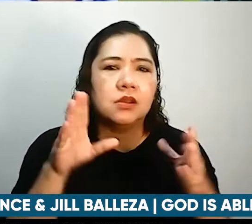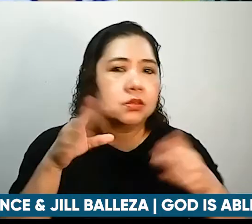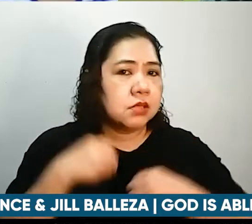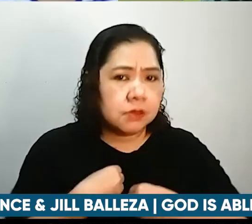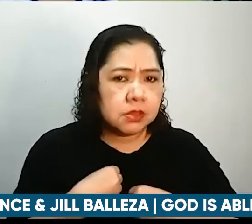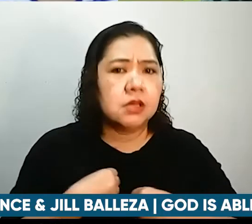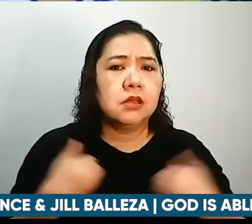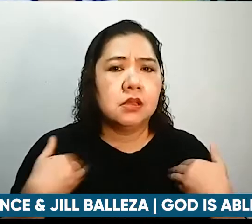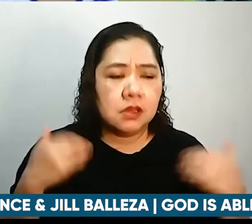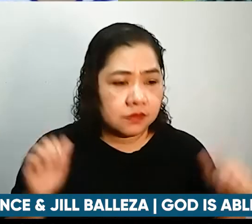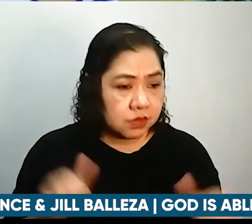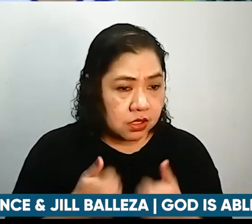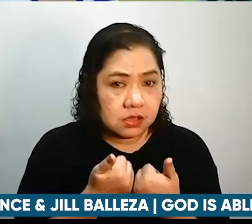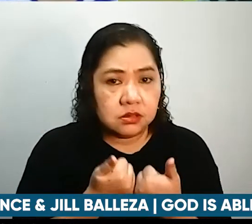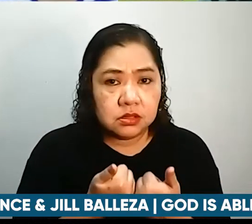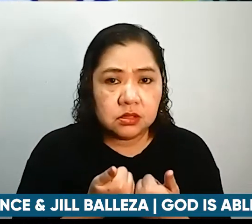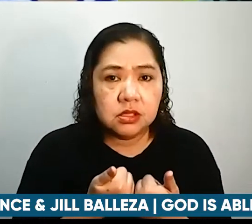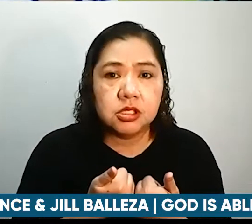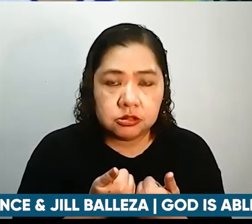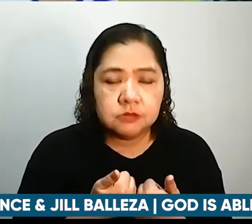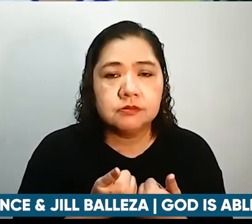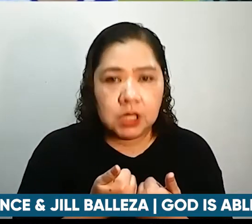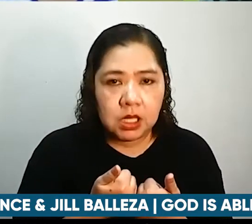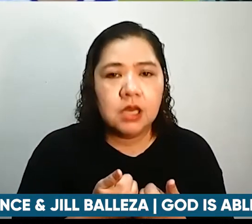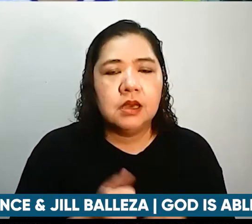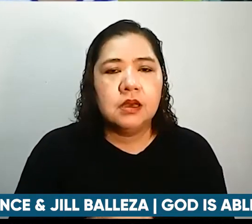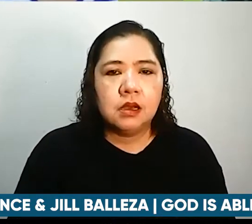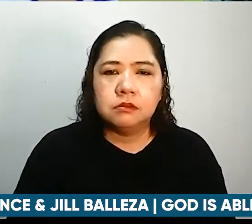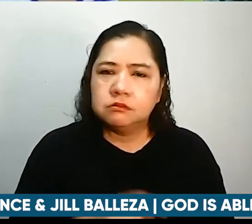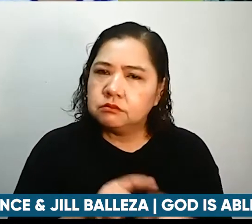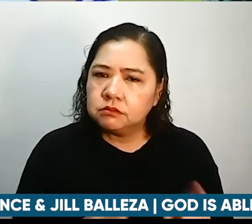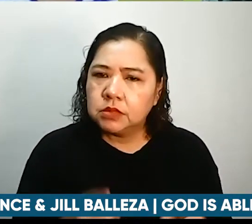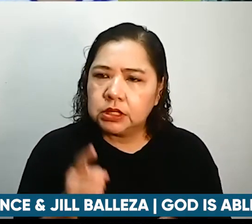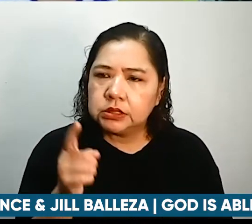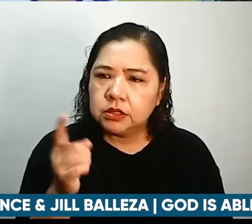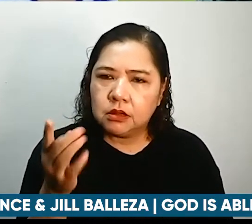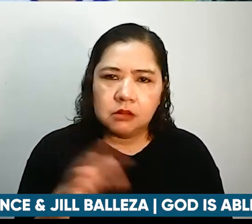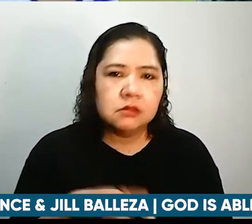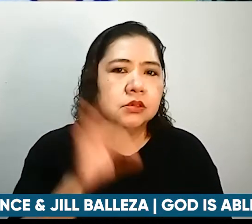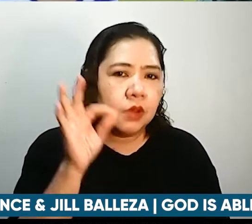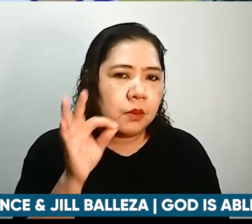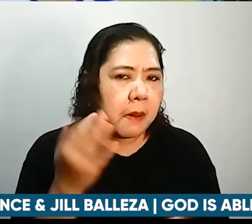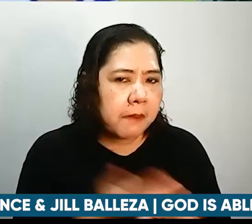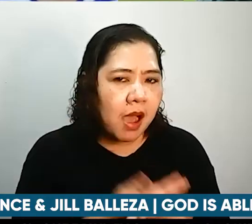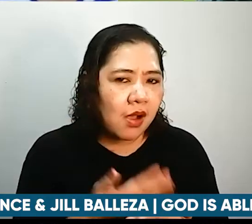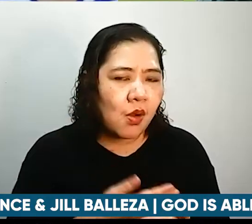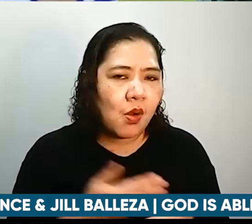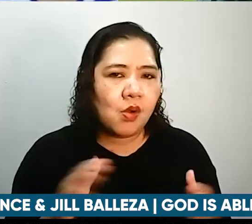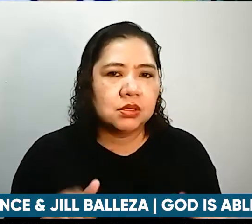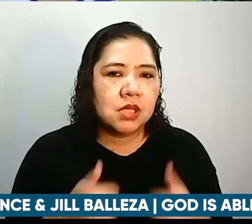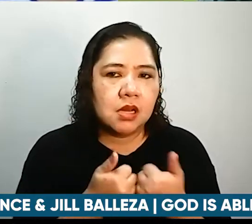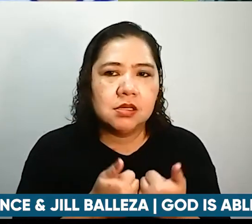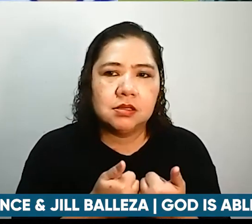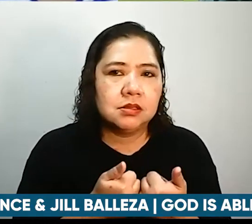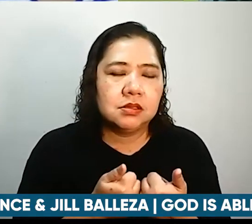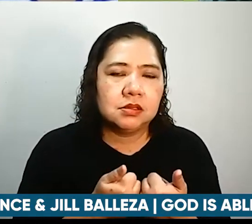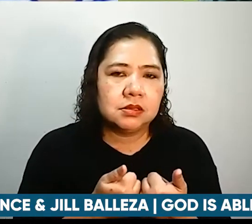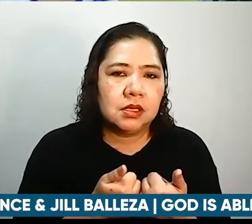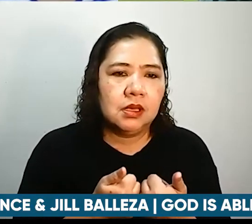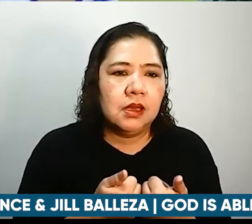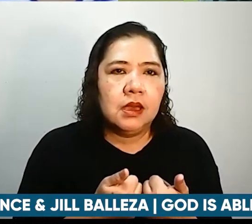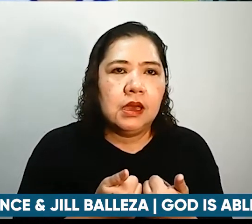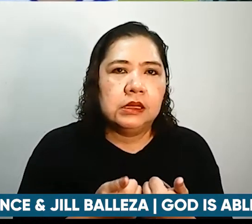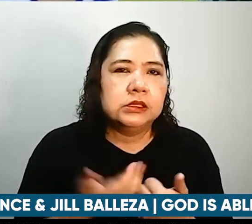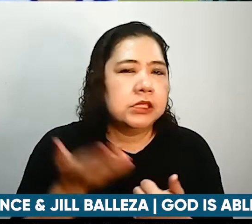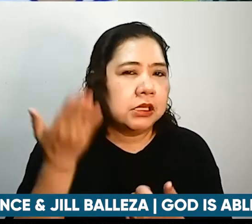ba sure meron na pero may mga nakita ba kayong bagong challenges na wala noon or hindi yung na-recognize before kung saan